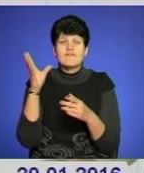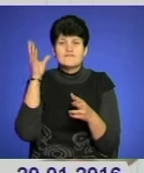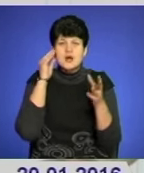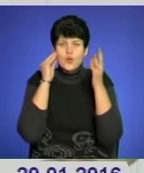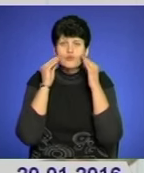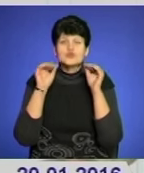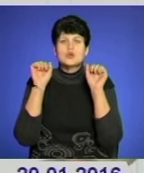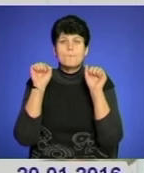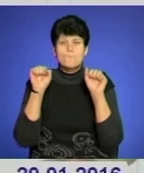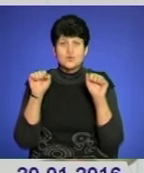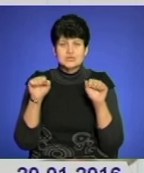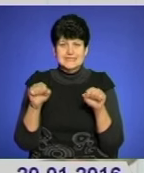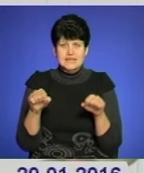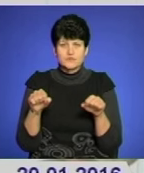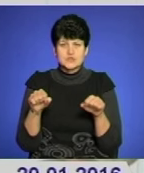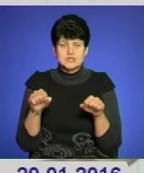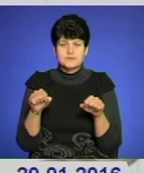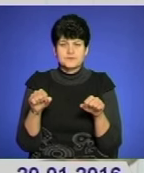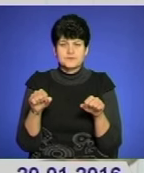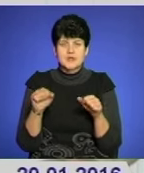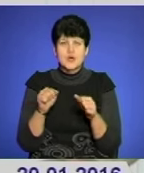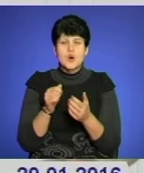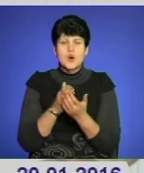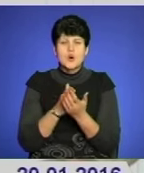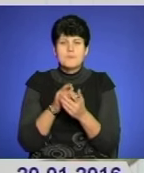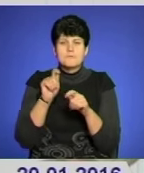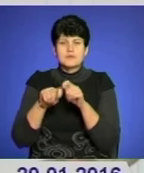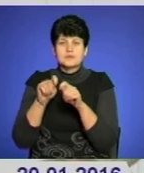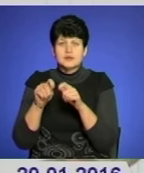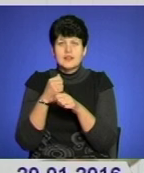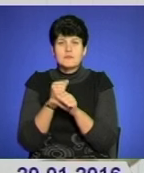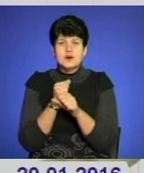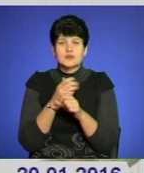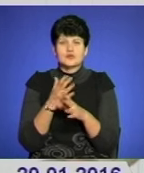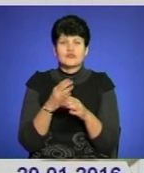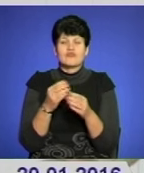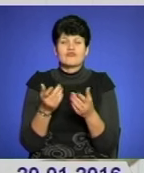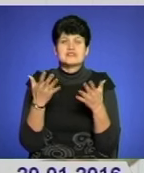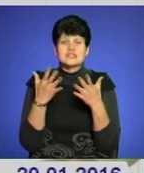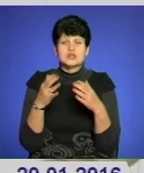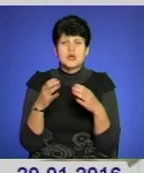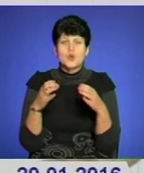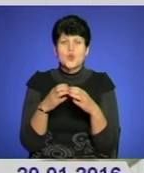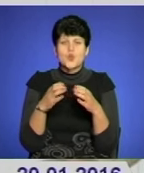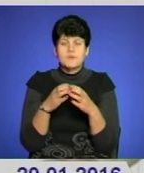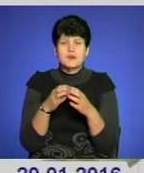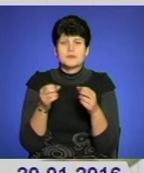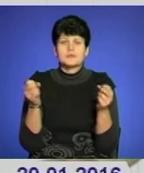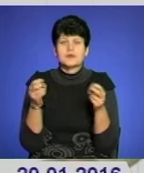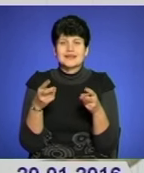можливості обстежень лабораторних, визначені групи. Ризику, які